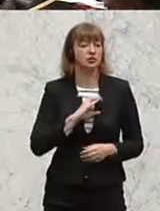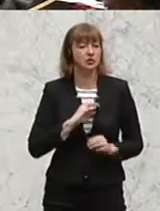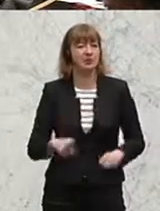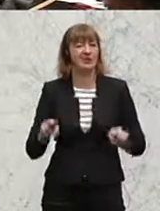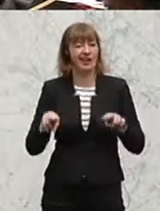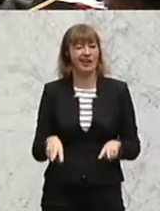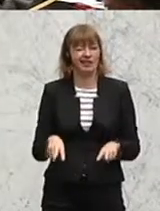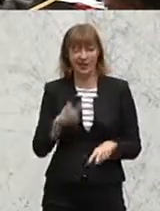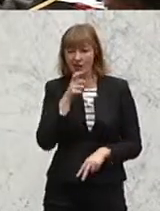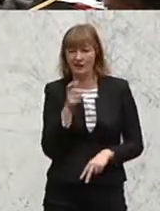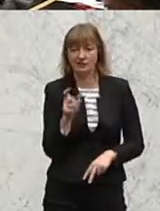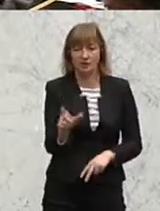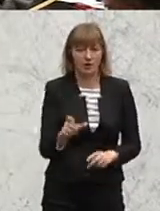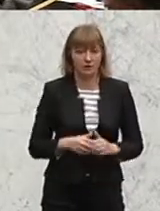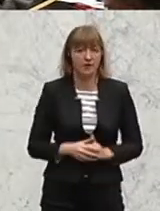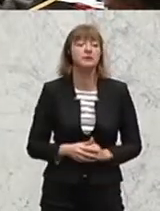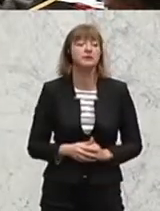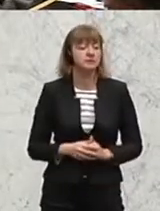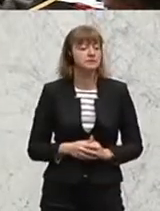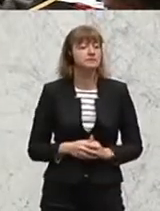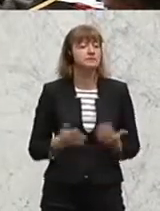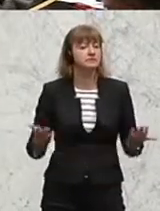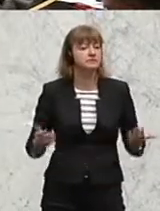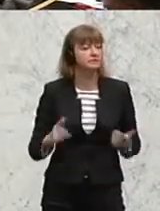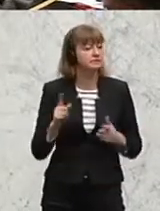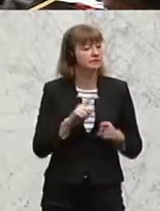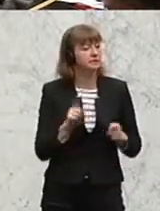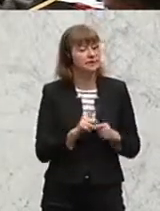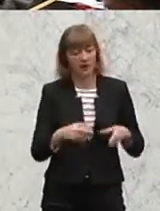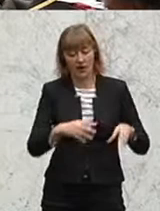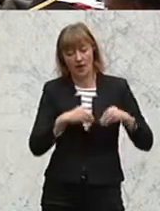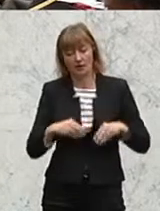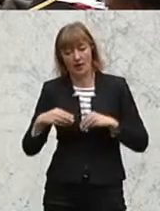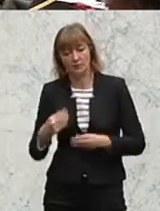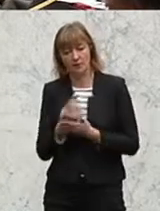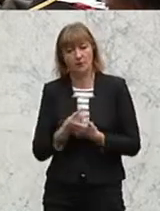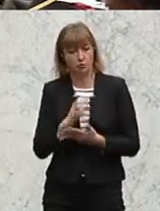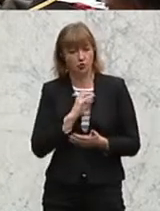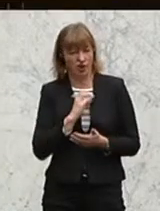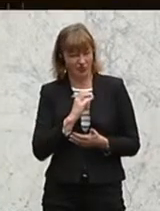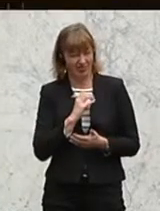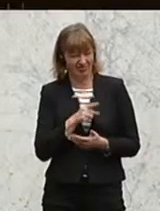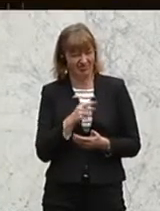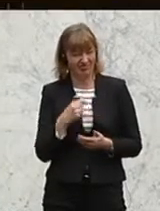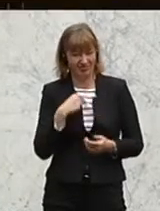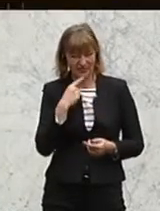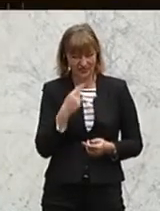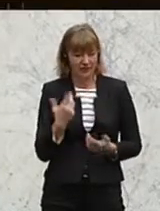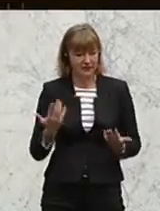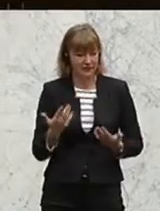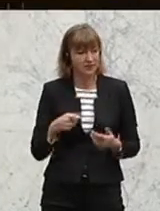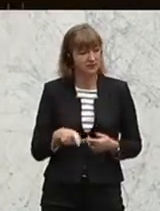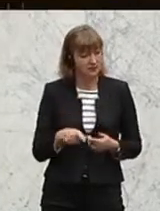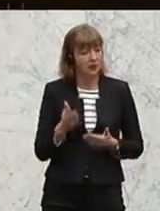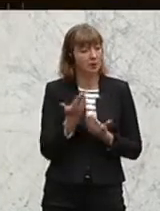Chancengerechtigkeit wurde gesagt. Es ist noch eines, das hat gefehlt, und zwar diese ererbten Bildungschancen, die sind noch nicht angesprochen worden. Ich sage Ihnen eines,